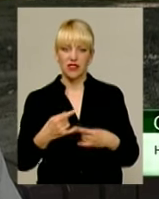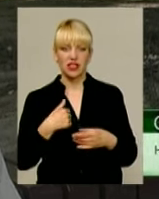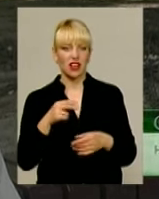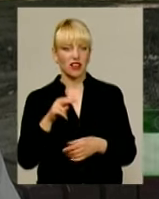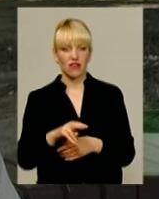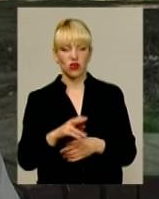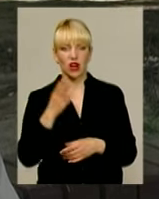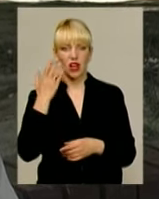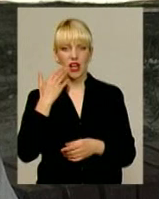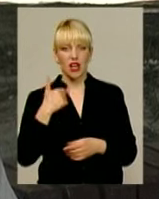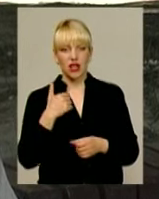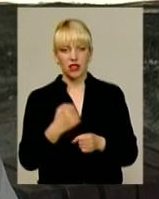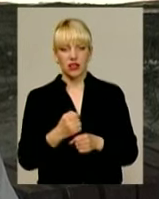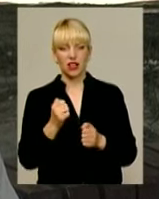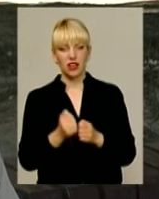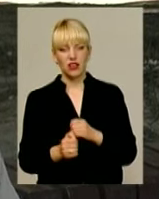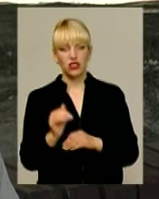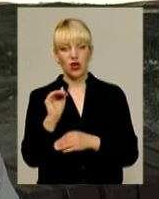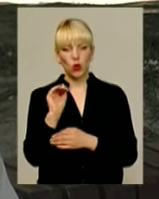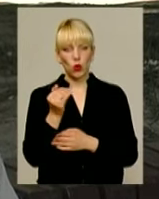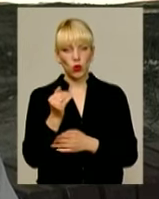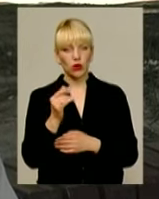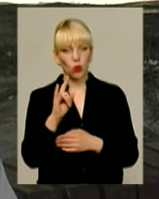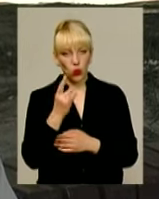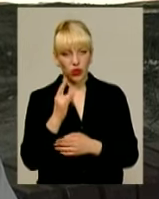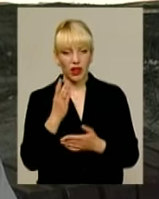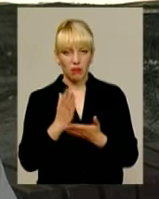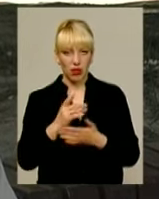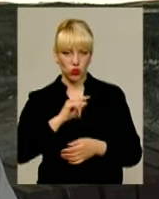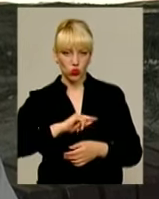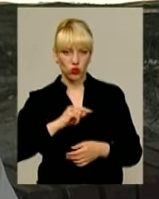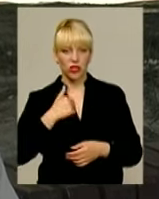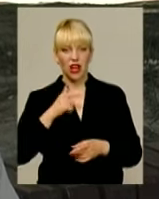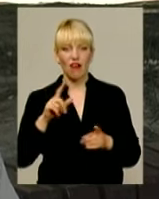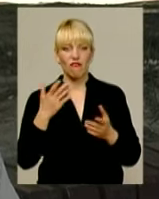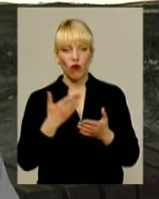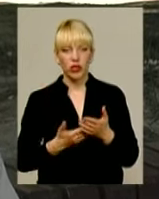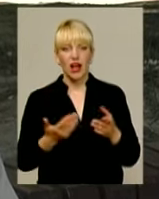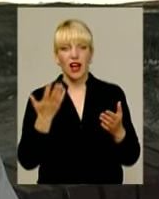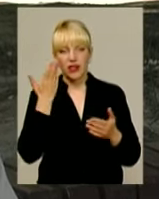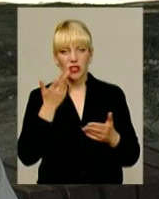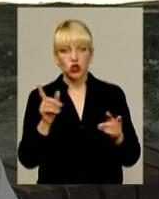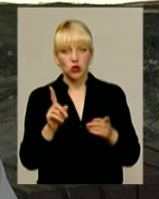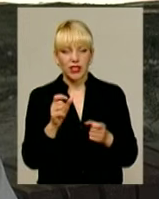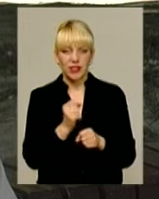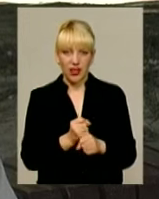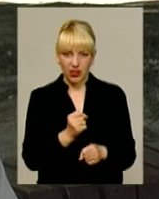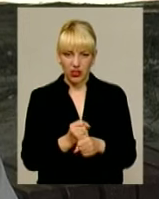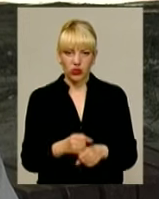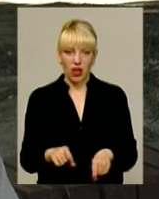включаю, коли роблю. Каждая кукла, вона має душу. І вот я, коли щось роблю, таке,